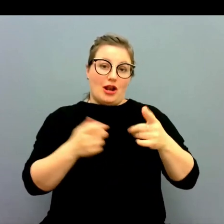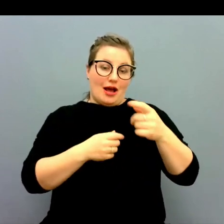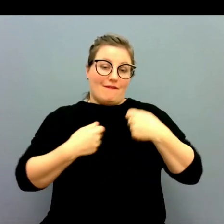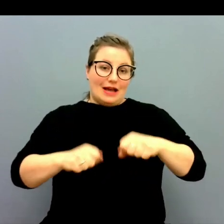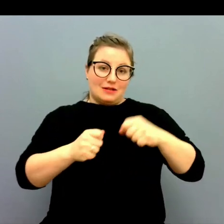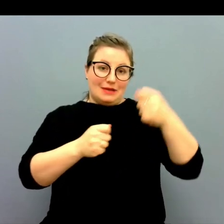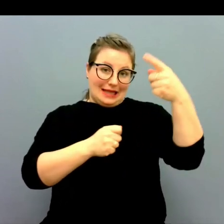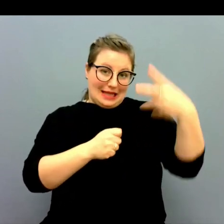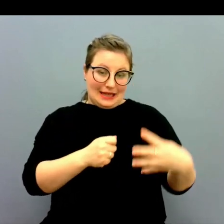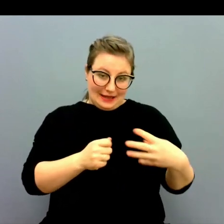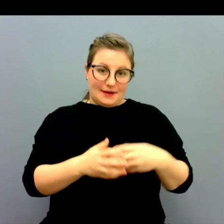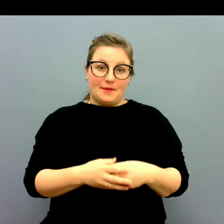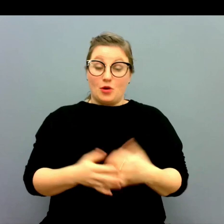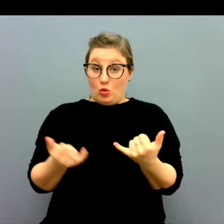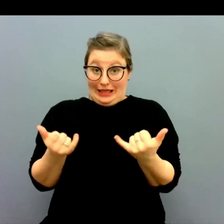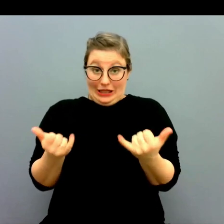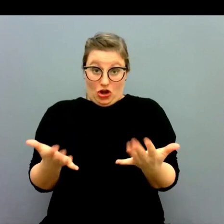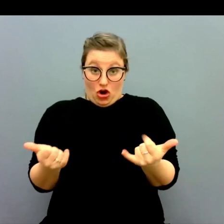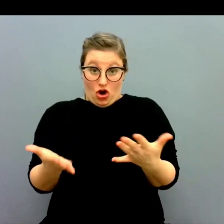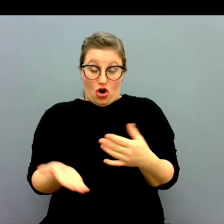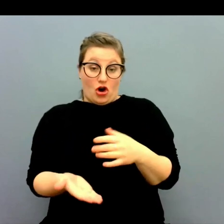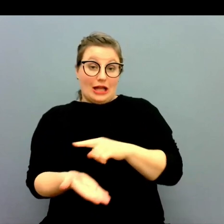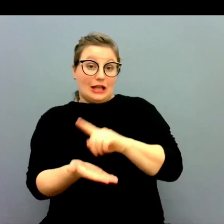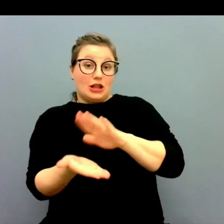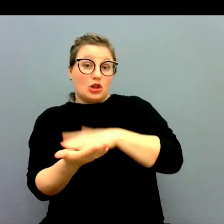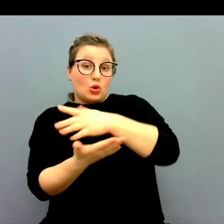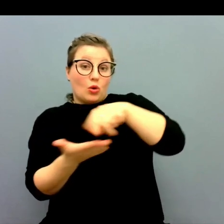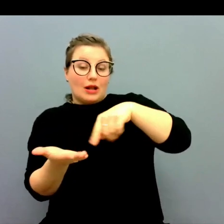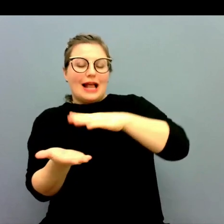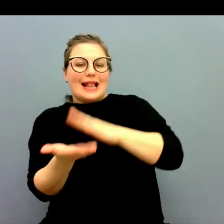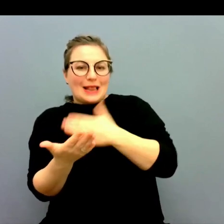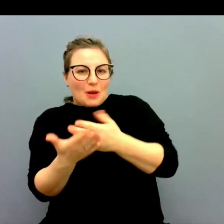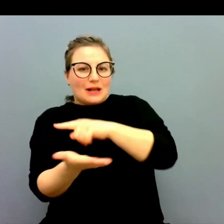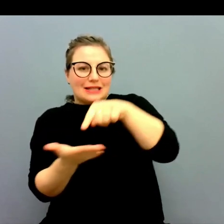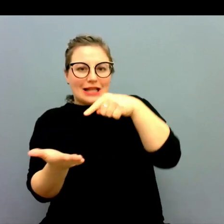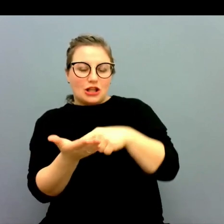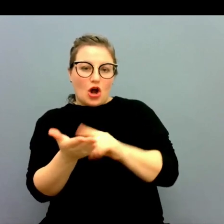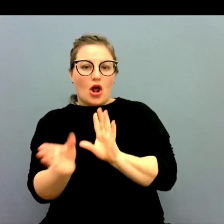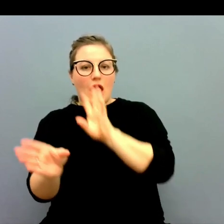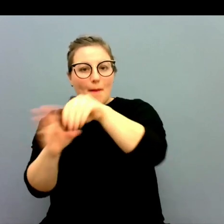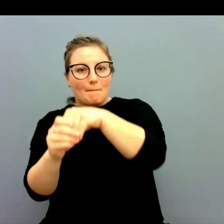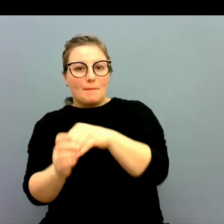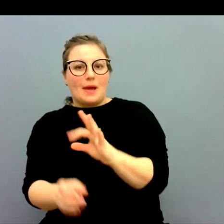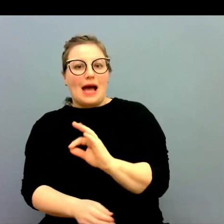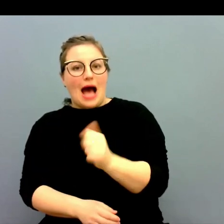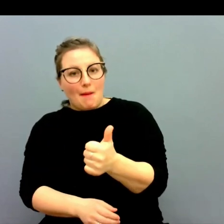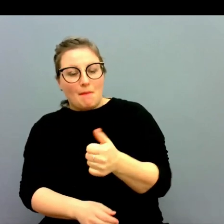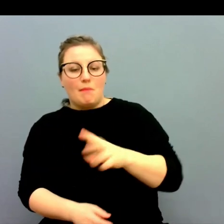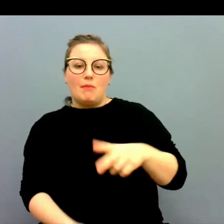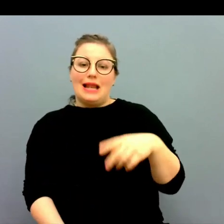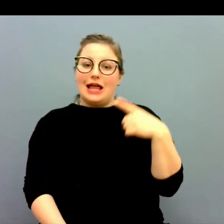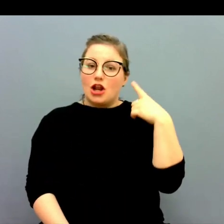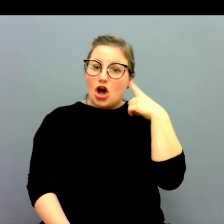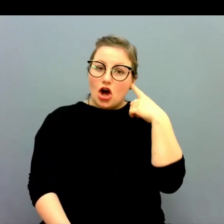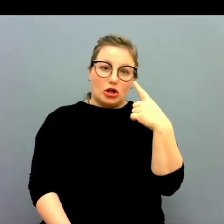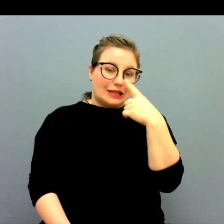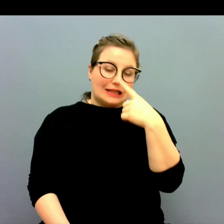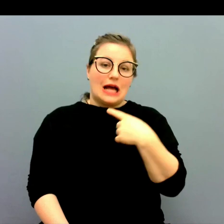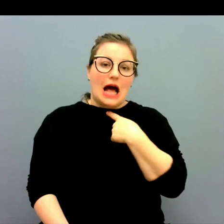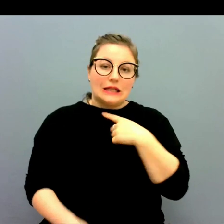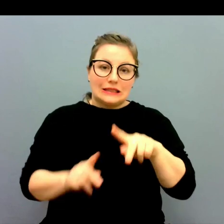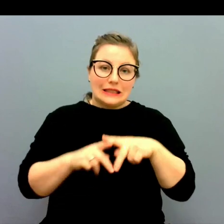Och idag är ju en tolkcentral är ju en del av en habilitering eller en öronäsa